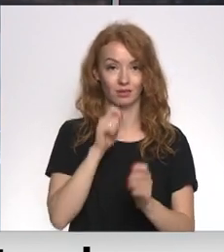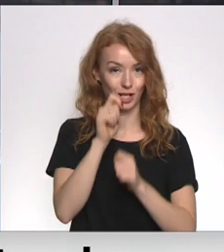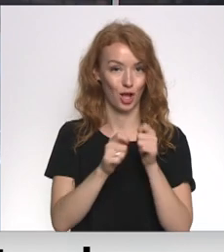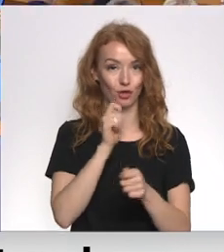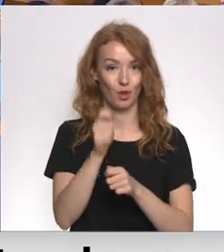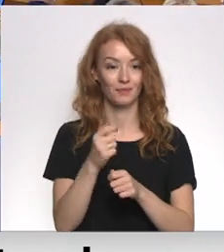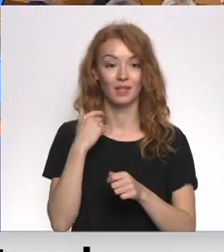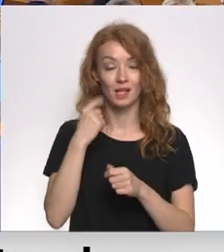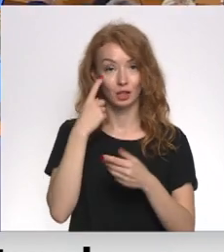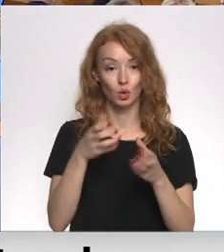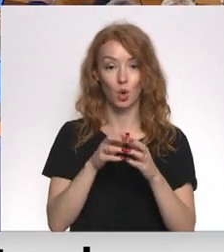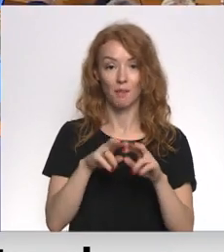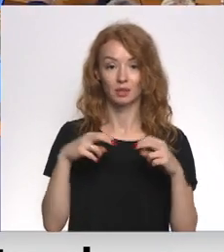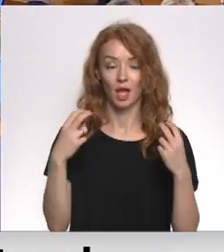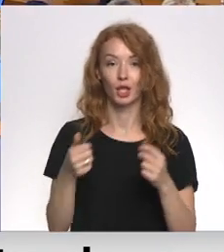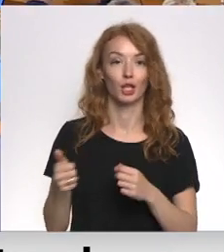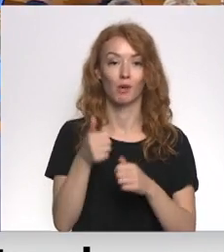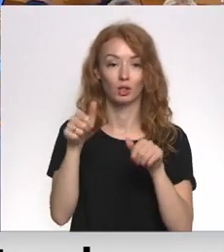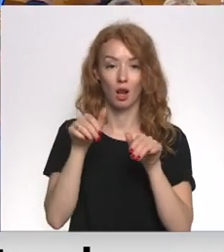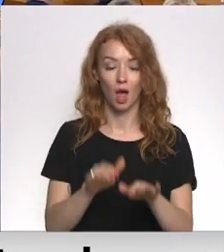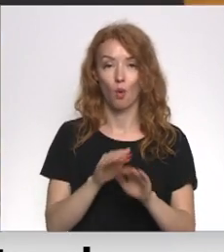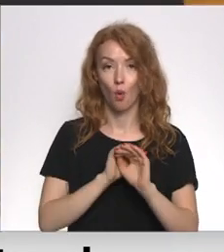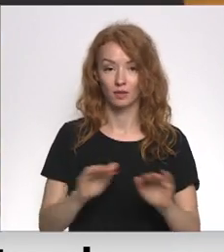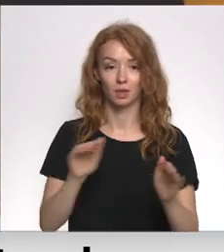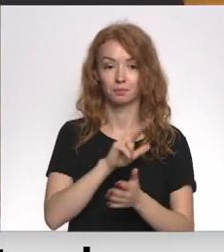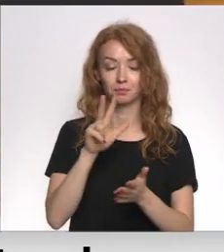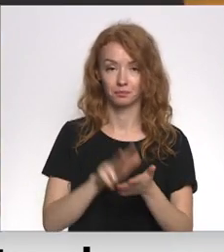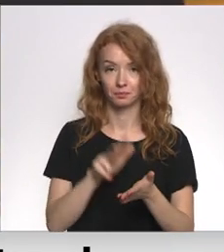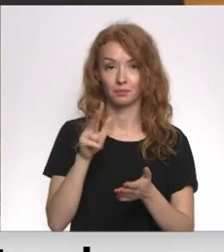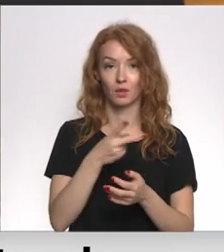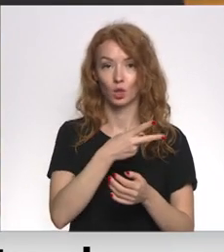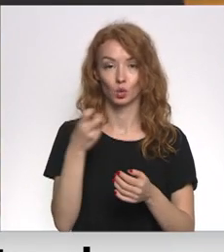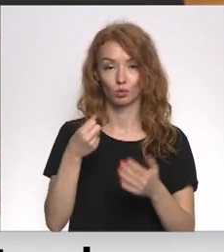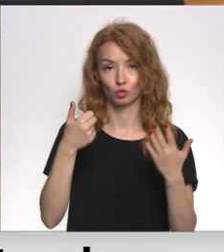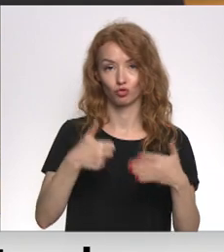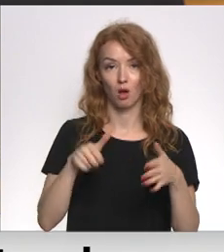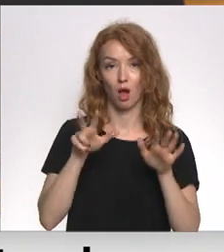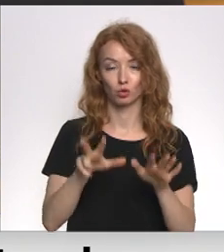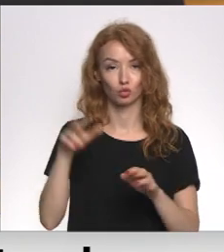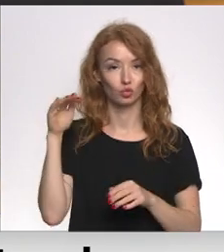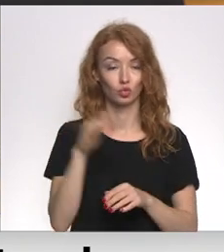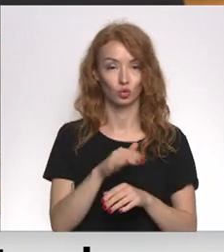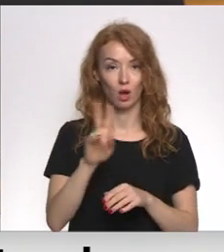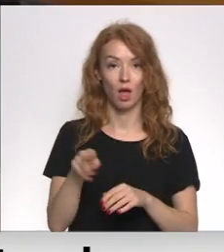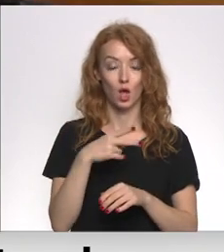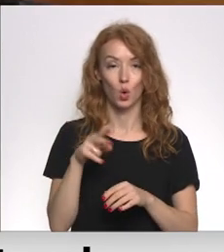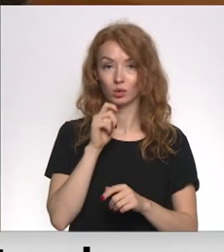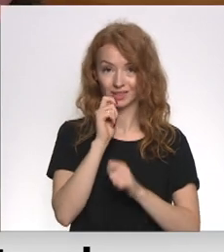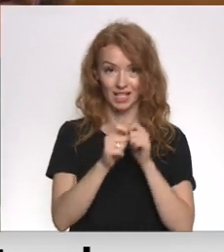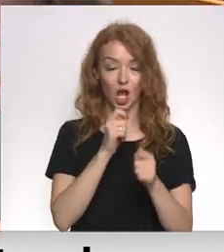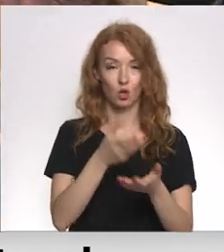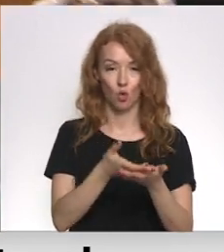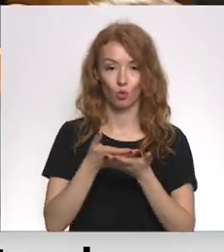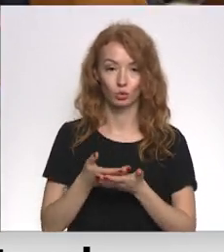Rīgas domas sēdē arī pašlēmumu šodien oficēli pieņemts vairāk nekā 268 tūkstošus eiro ziedojums,